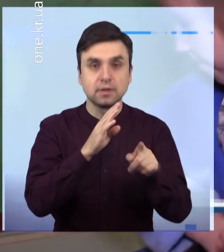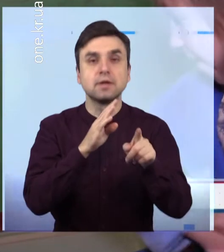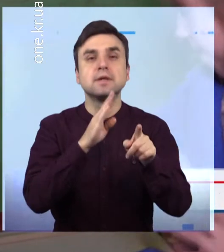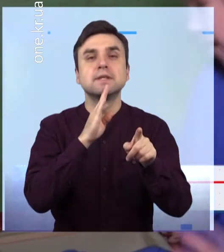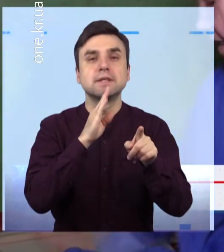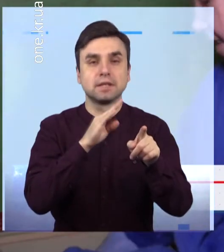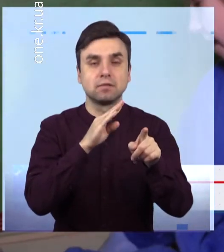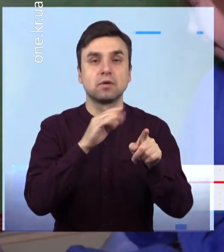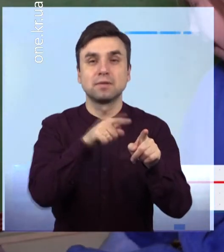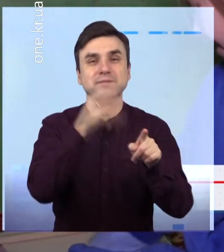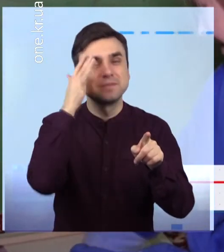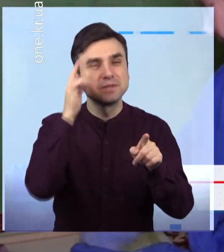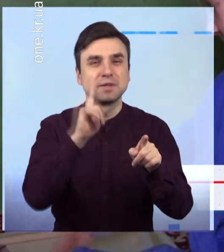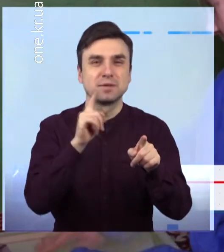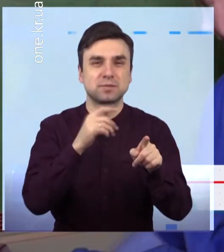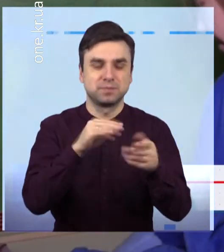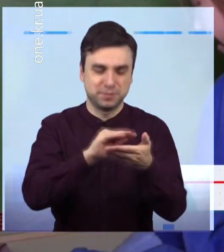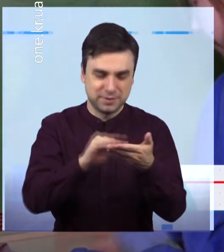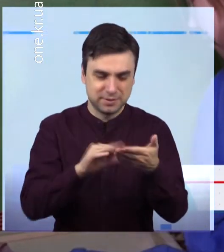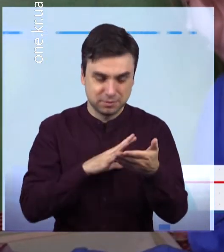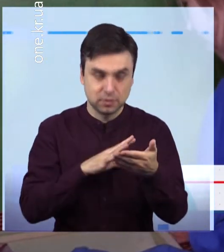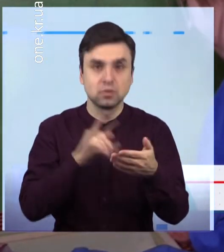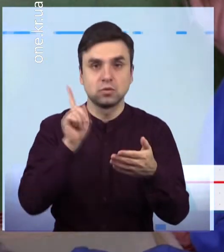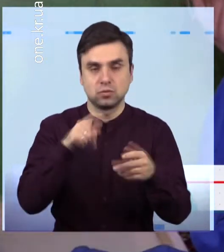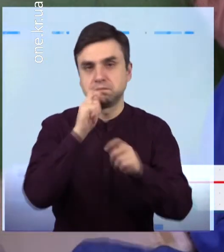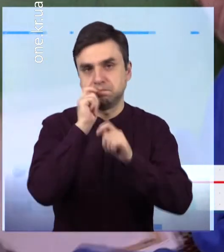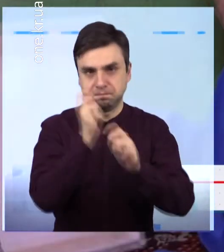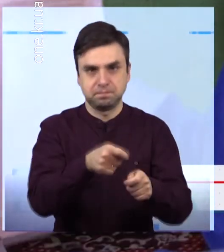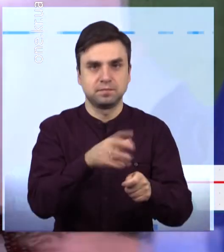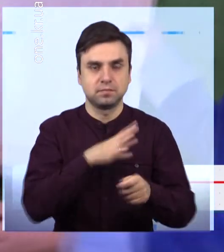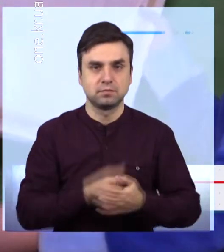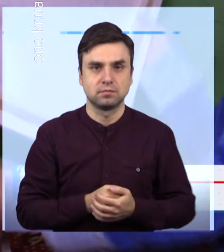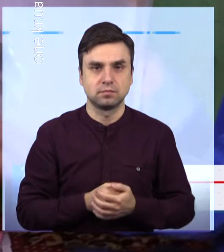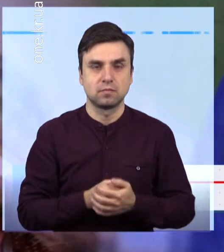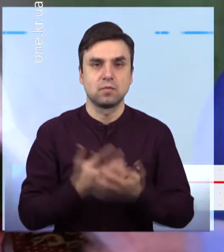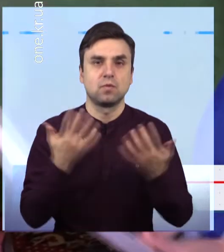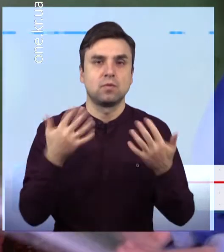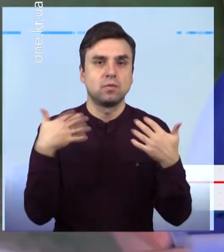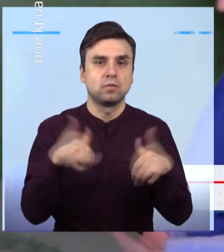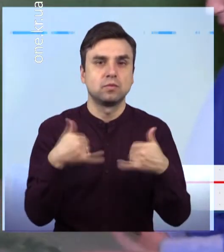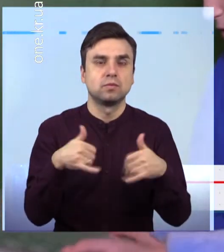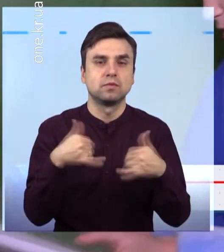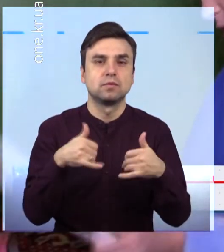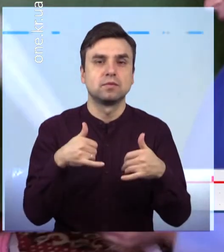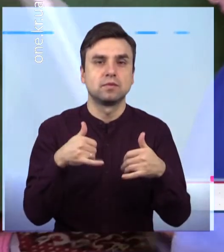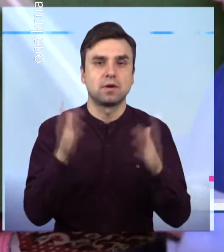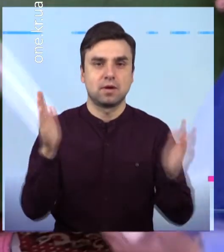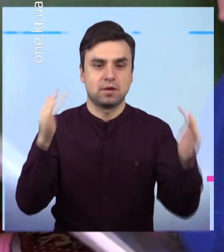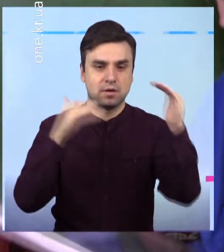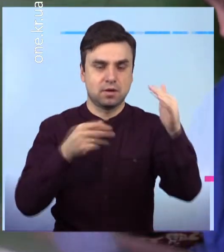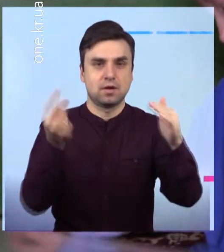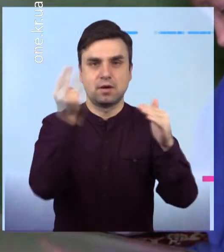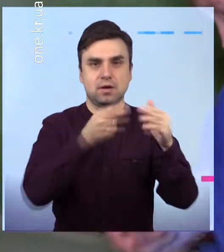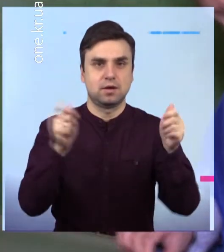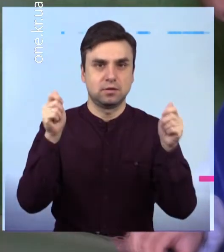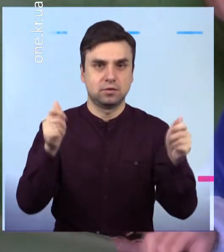Картина, вона така больша, я дуже хотіла таку картину большу Що я